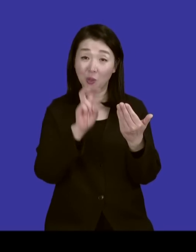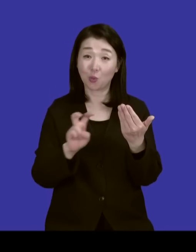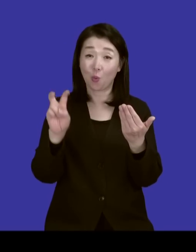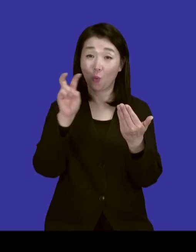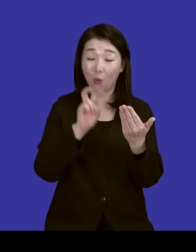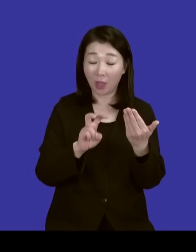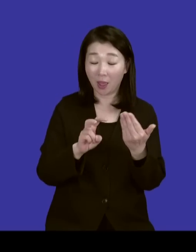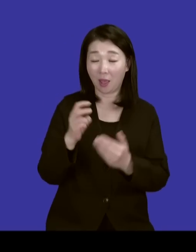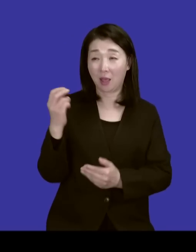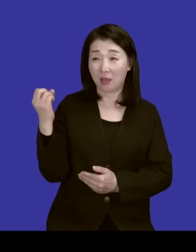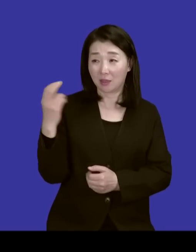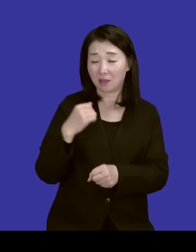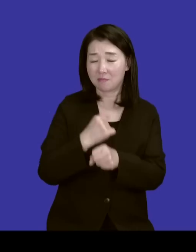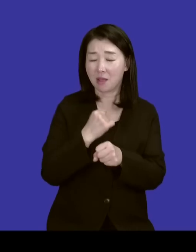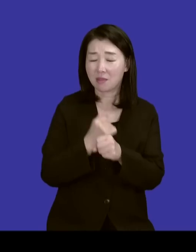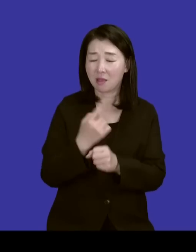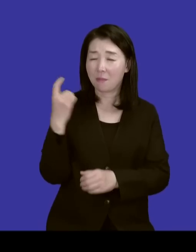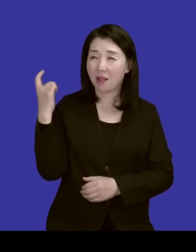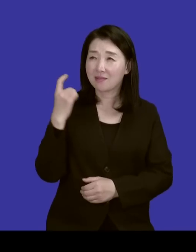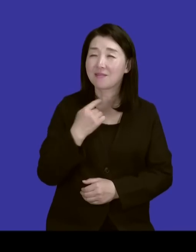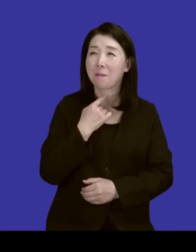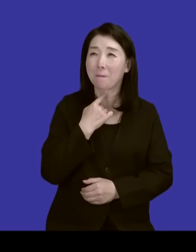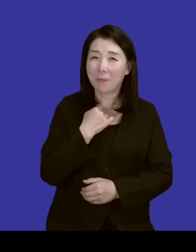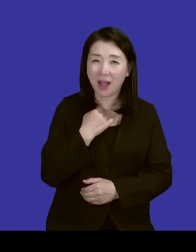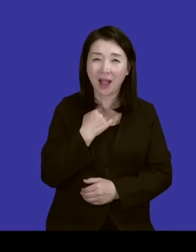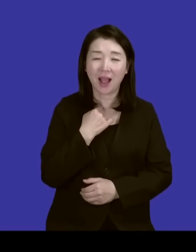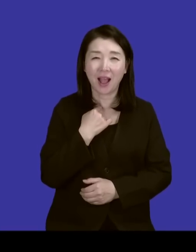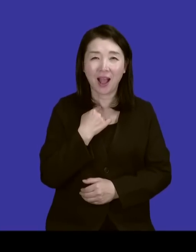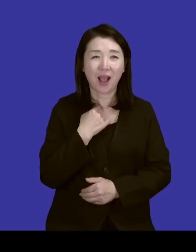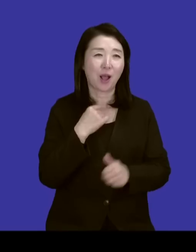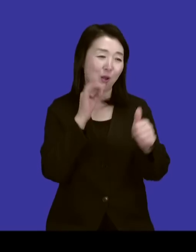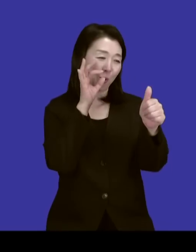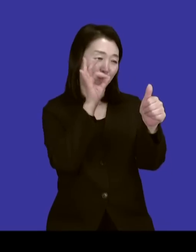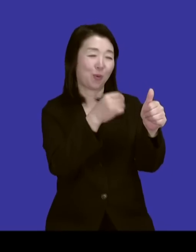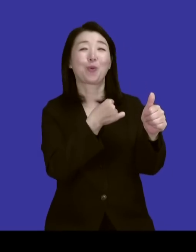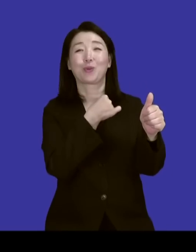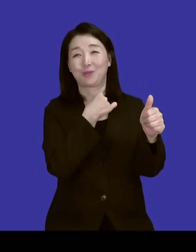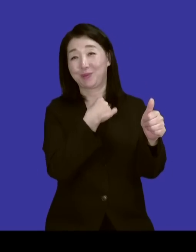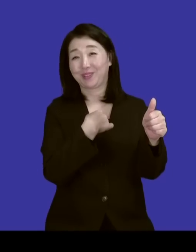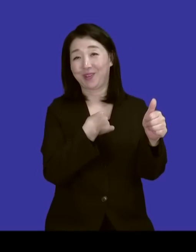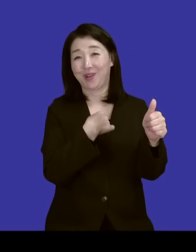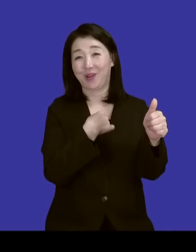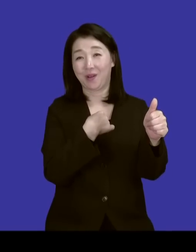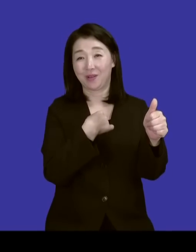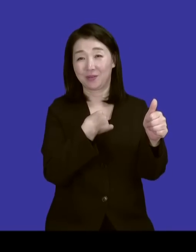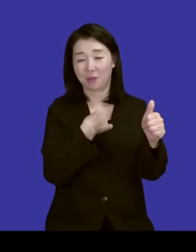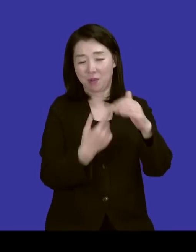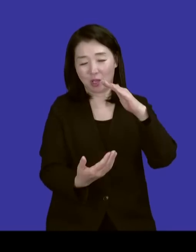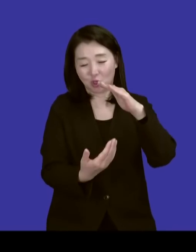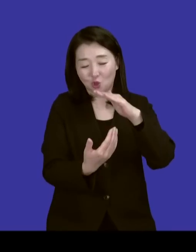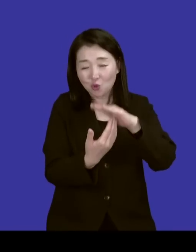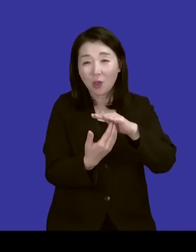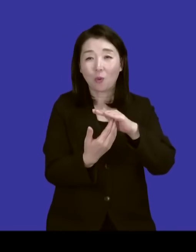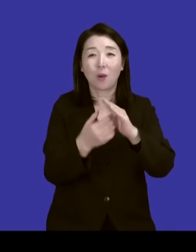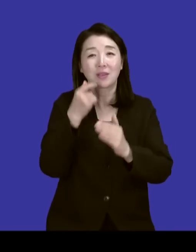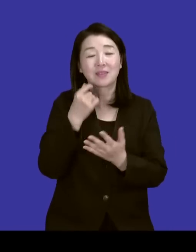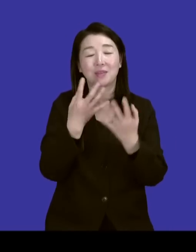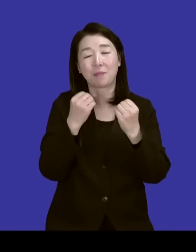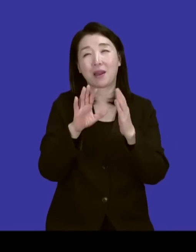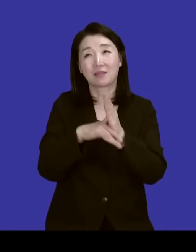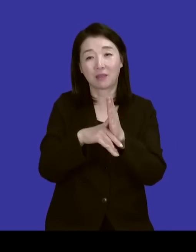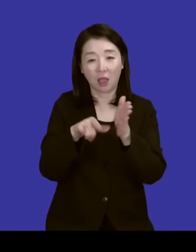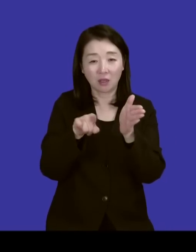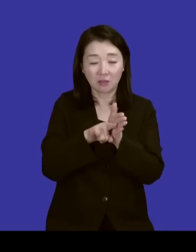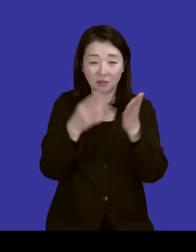리메이크가 된 곡들을 들으면서 이분을 꼭 한번 뵙고 싶었는데요. 정말 정상의 자리에 있을 때 신학교를 가셔서